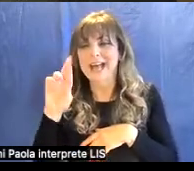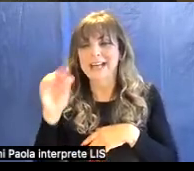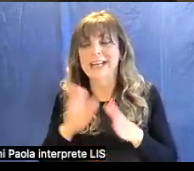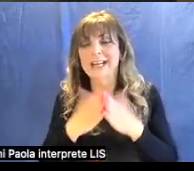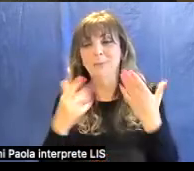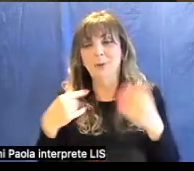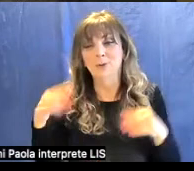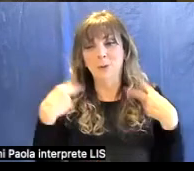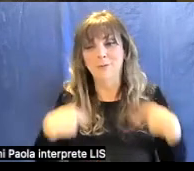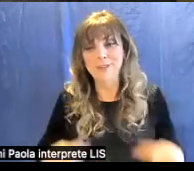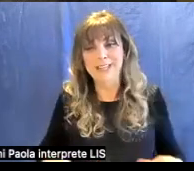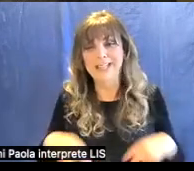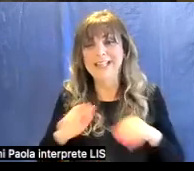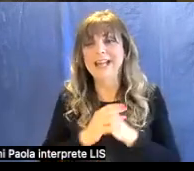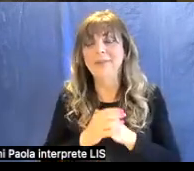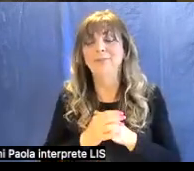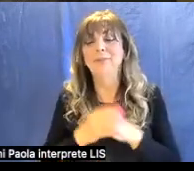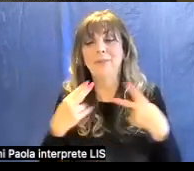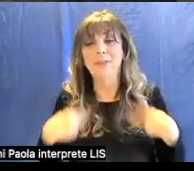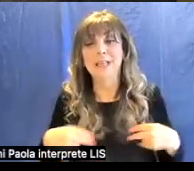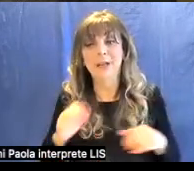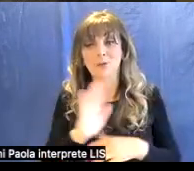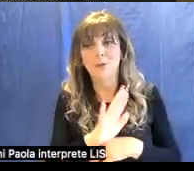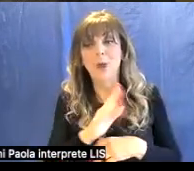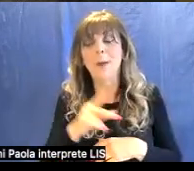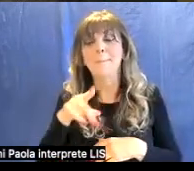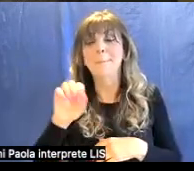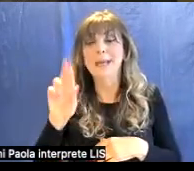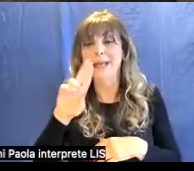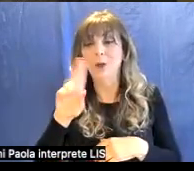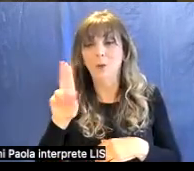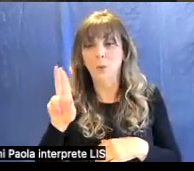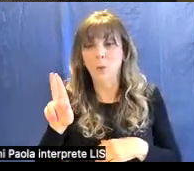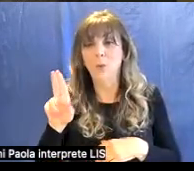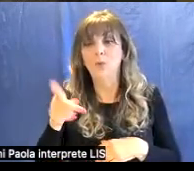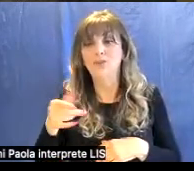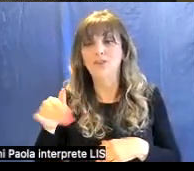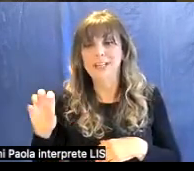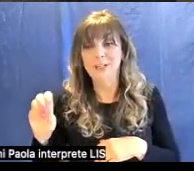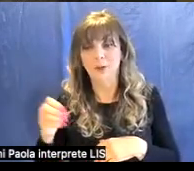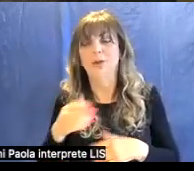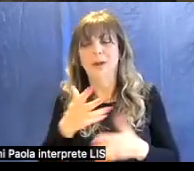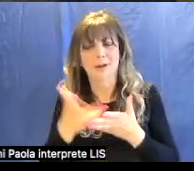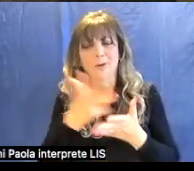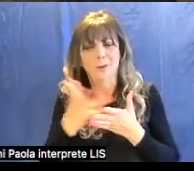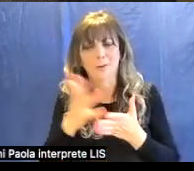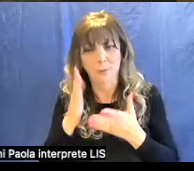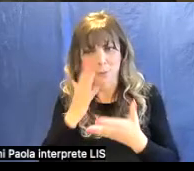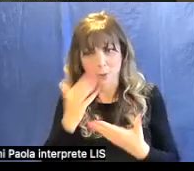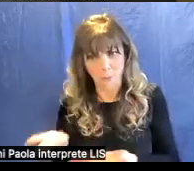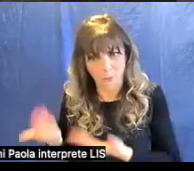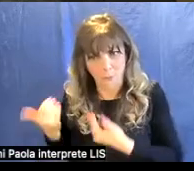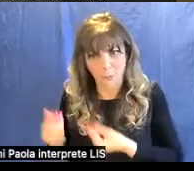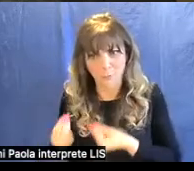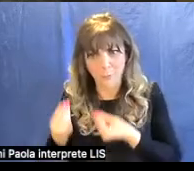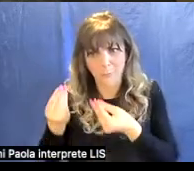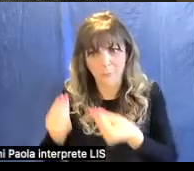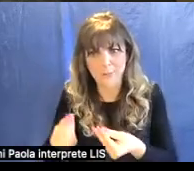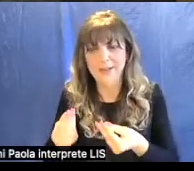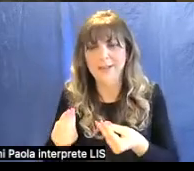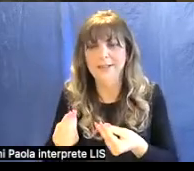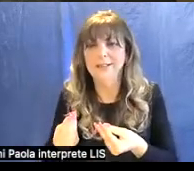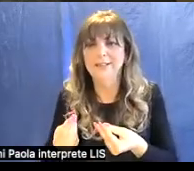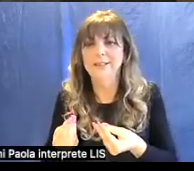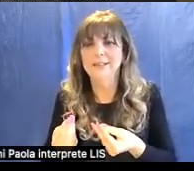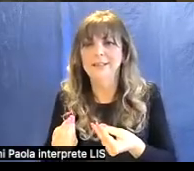sulla vita del del perugino in cui parla di questo committente che era che dice che era non di